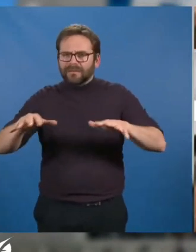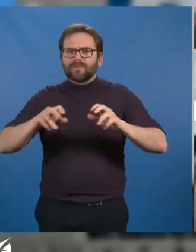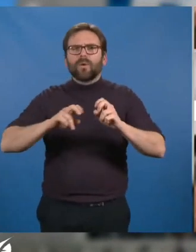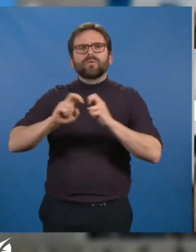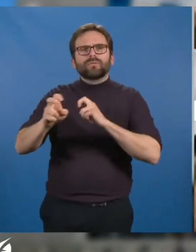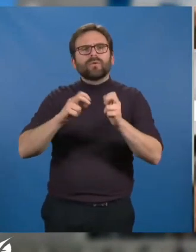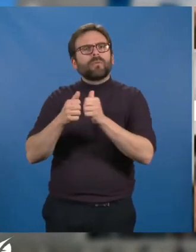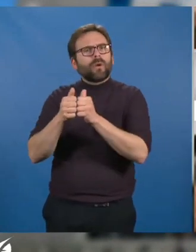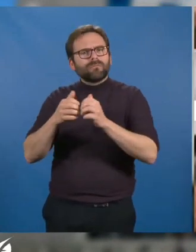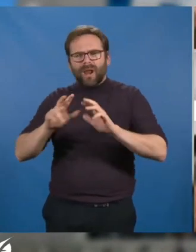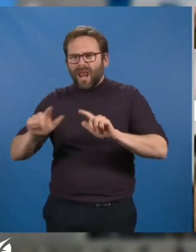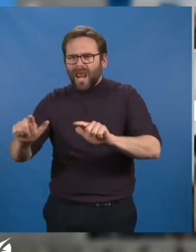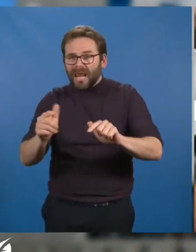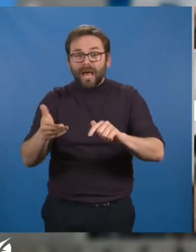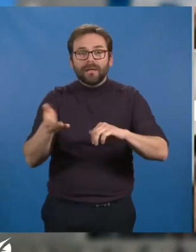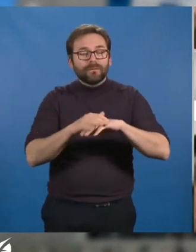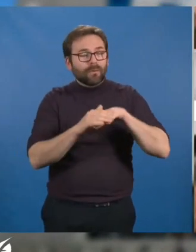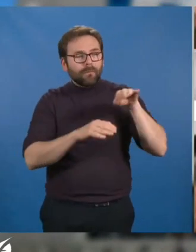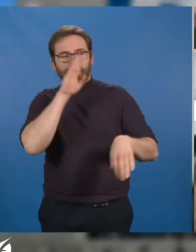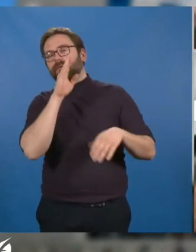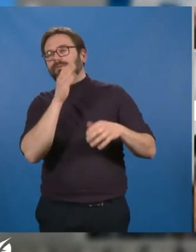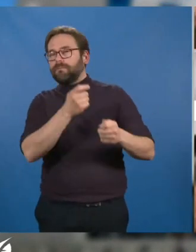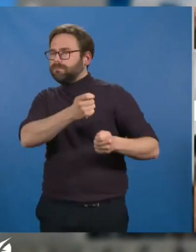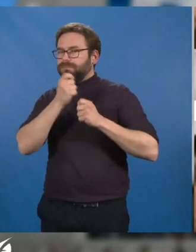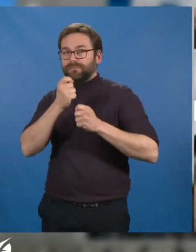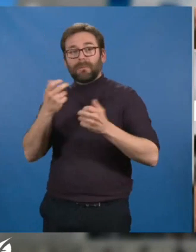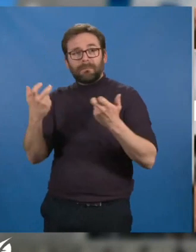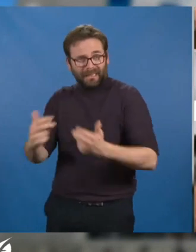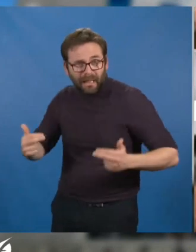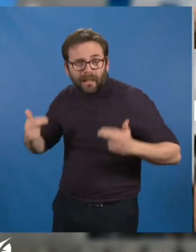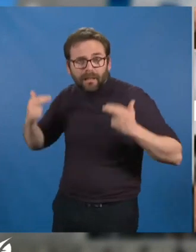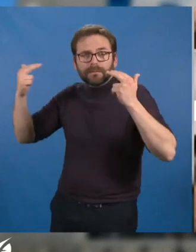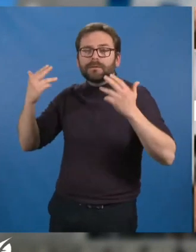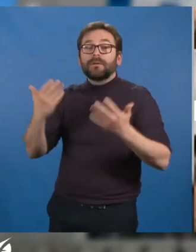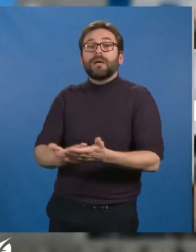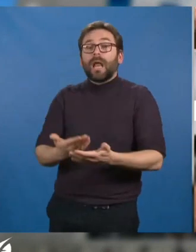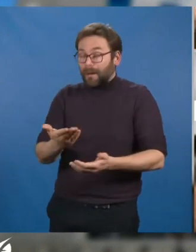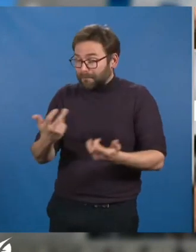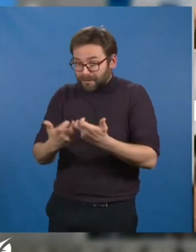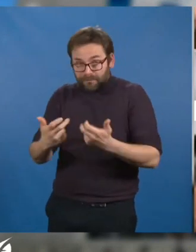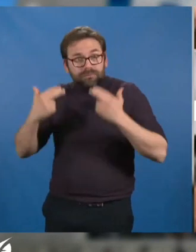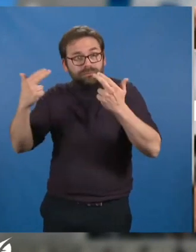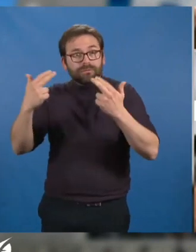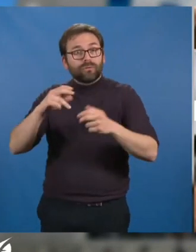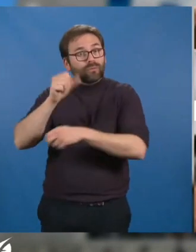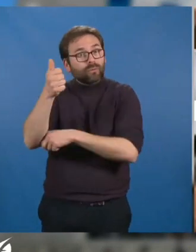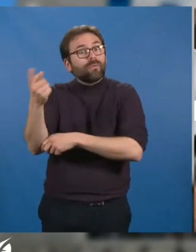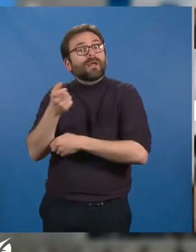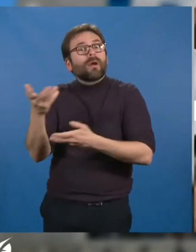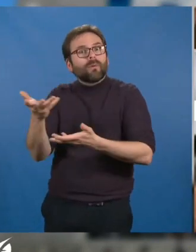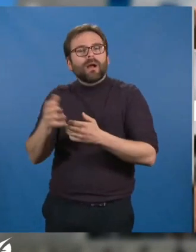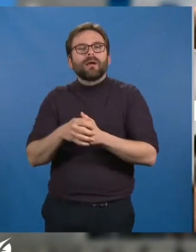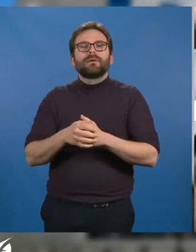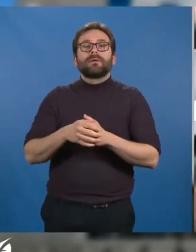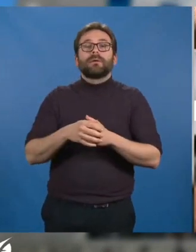et qui subissent de plein fouet l'explosion des prix ? Une explosion des prix avant tout organisée par la